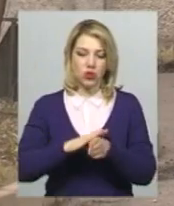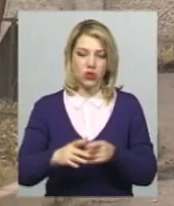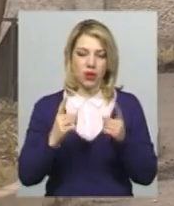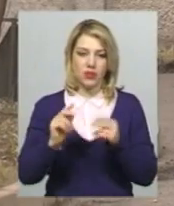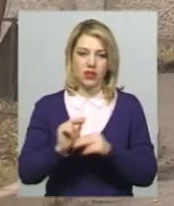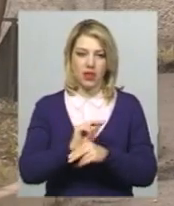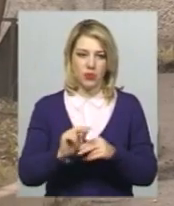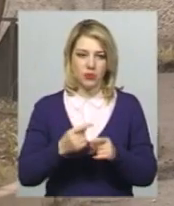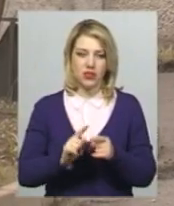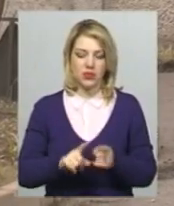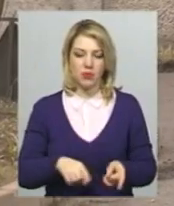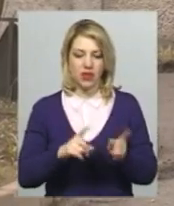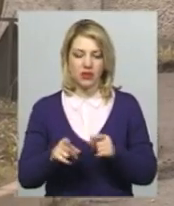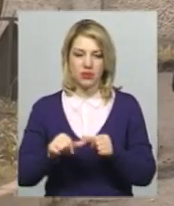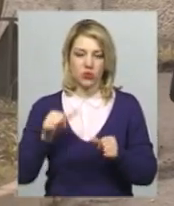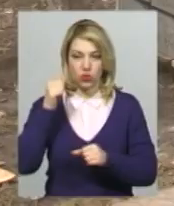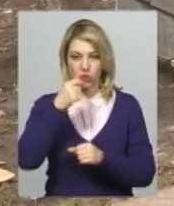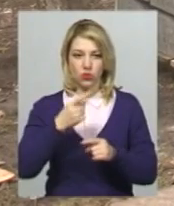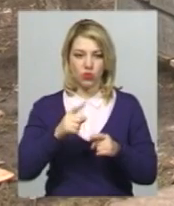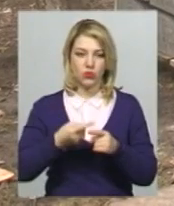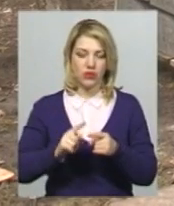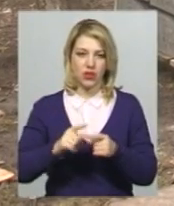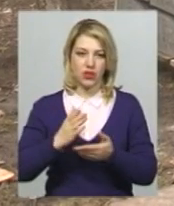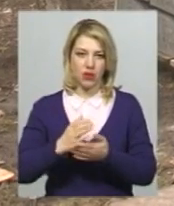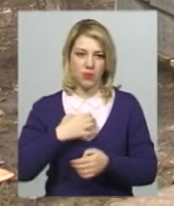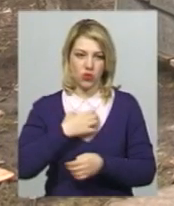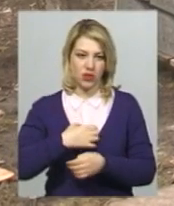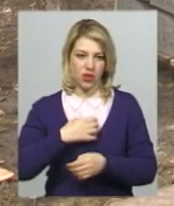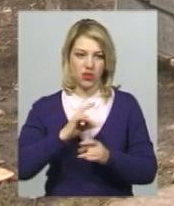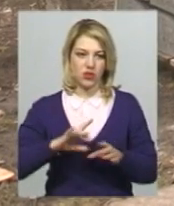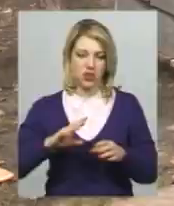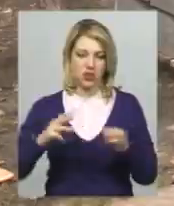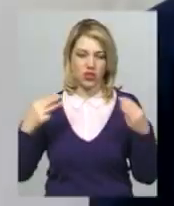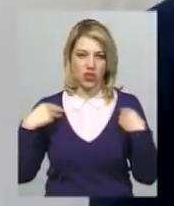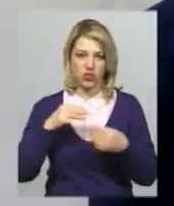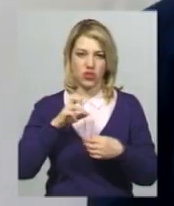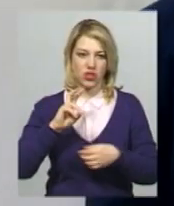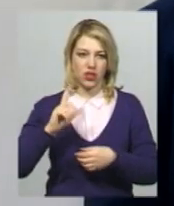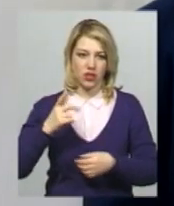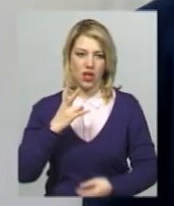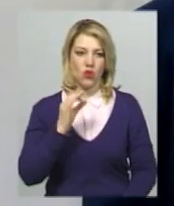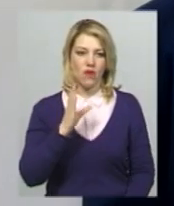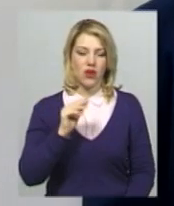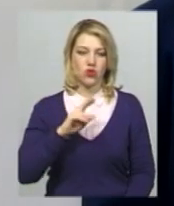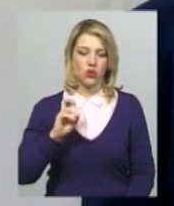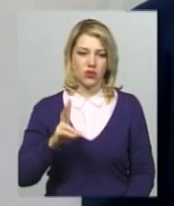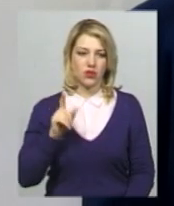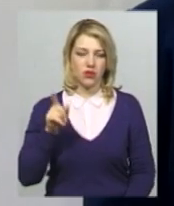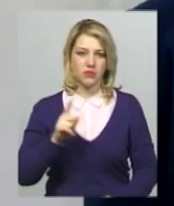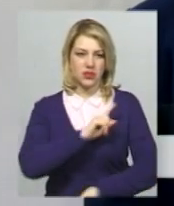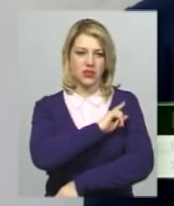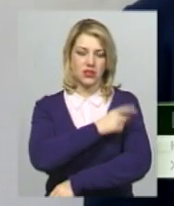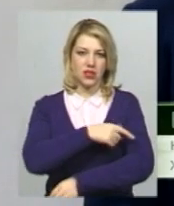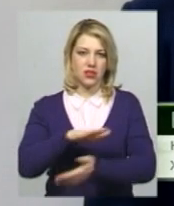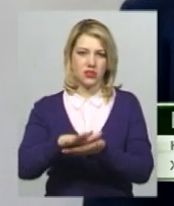з минулого року, тому він став пріоритетним, каже начальник міського управління житлово-комунального господарства Василь Новачок. Там дуже сильно